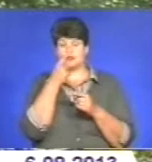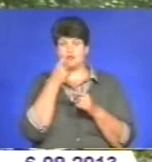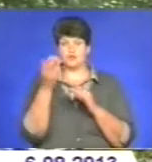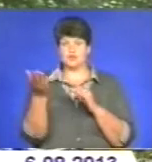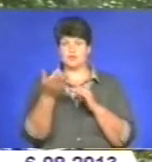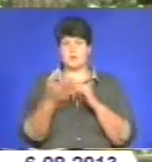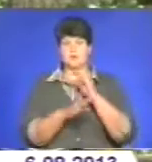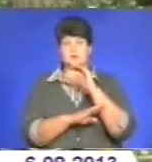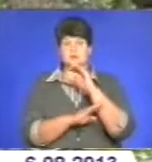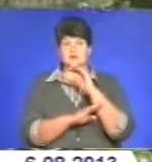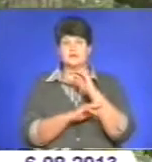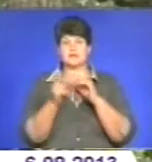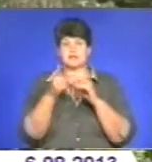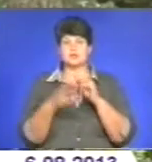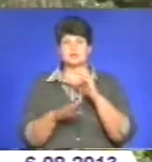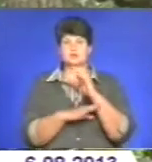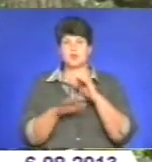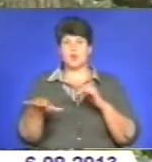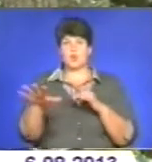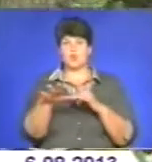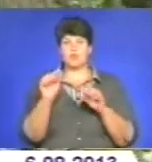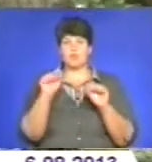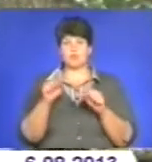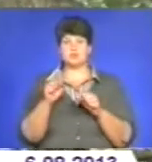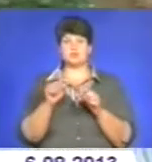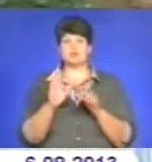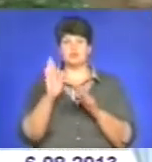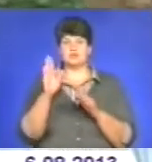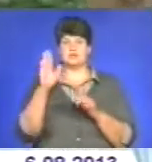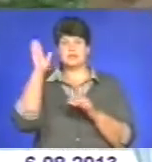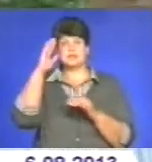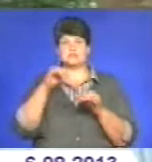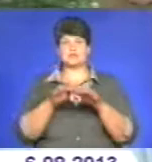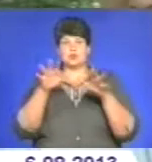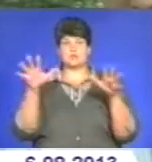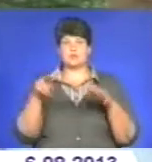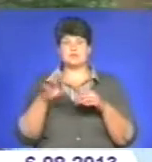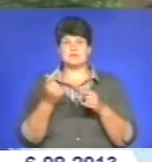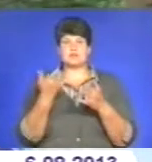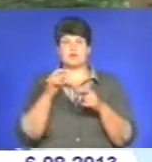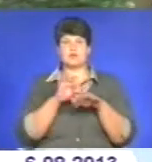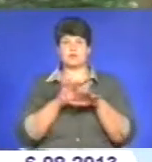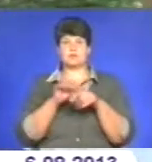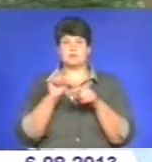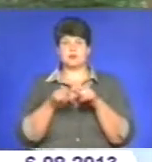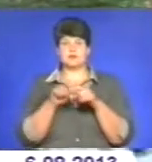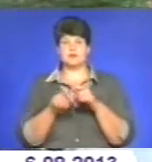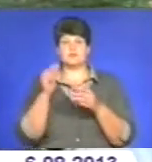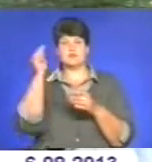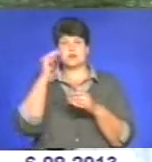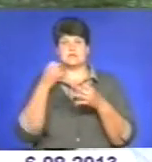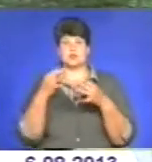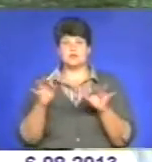дерева. Такий зруб може спричинити затоплення печери. На даний час проводиться перевірка, вивчаються дозвільні документи.